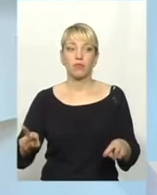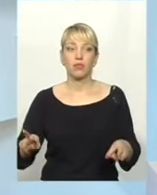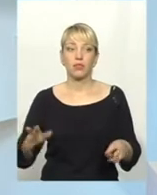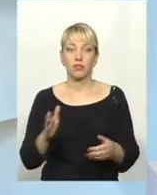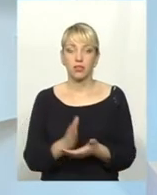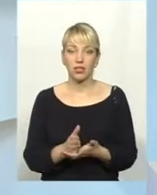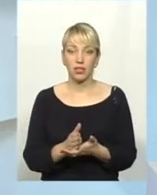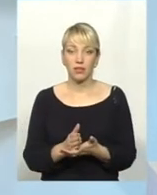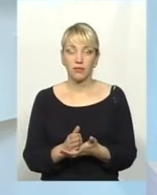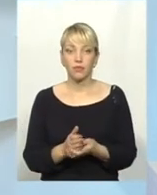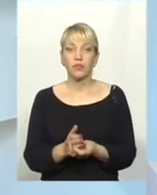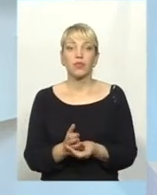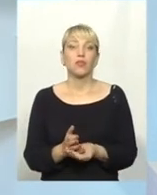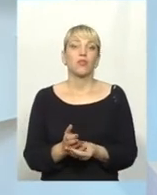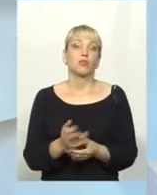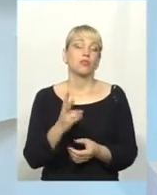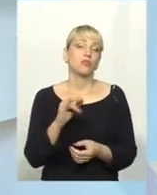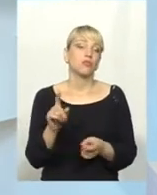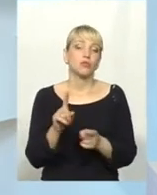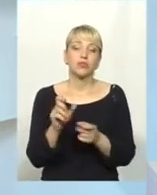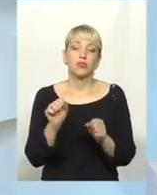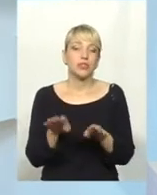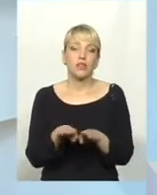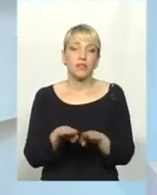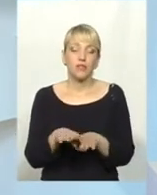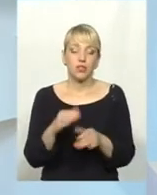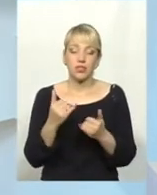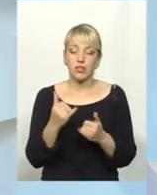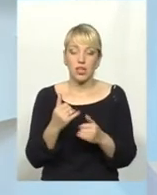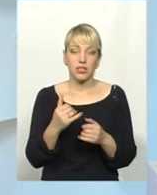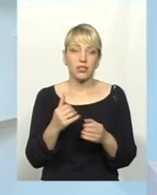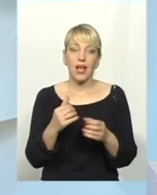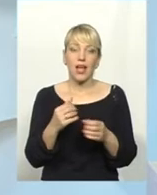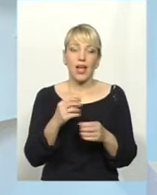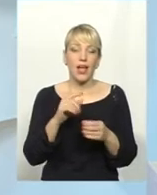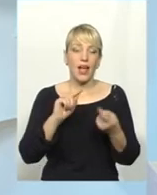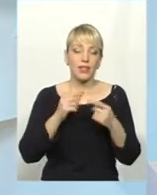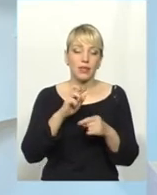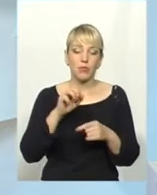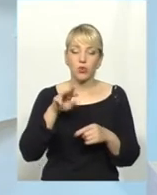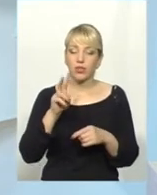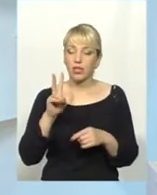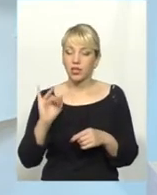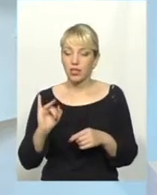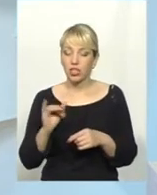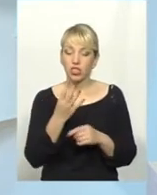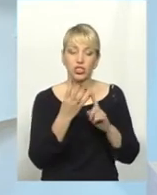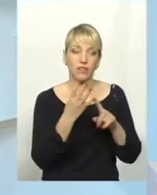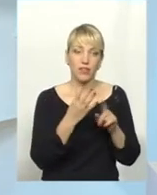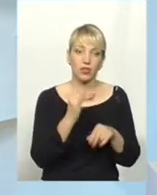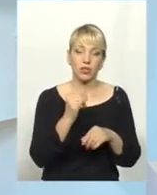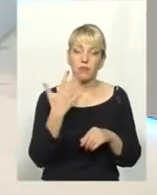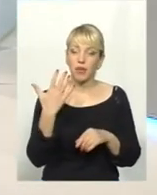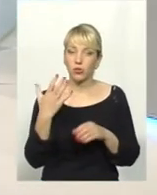Зараз антибіотики 4-ї і 5-ї групи не в усіх людей дають той ефект на А от тут